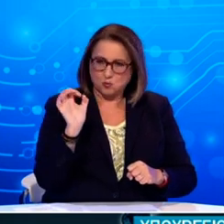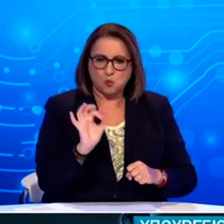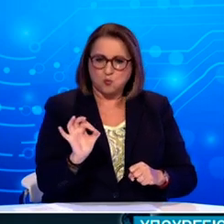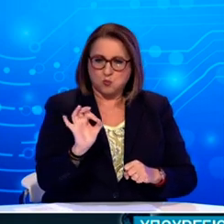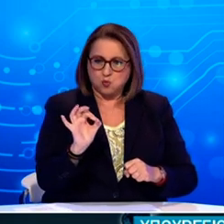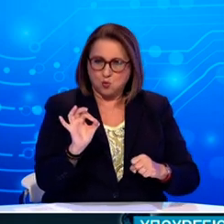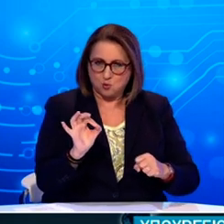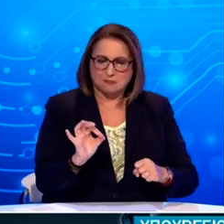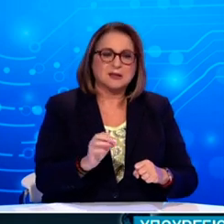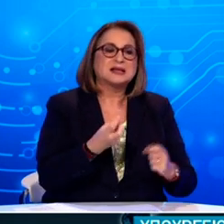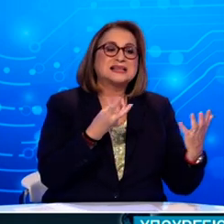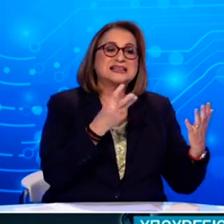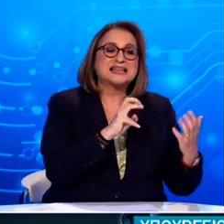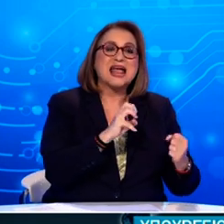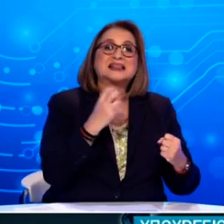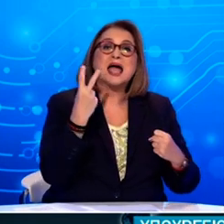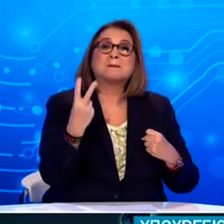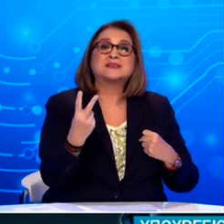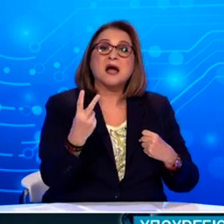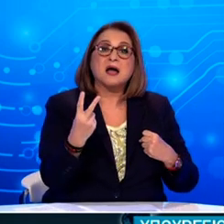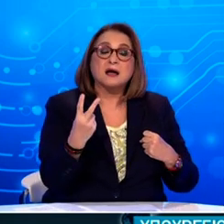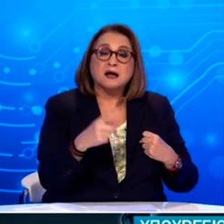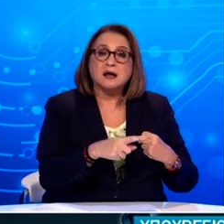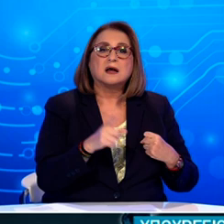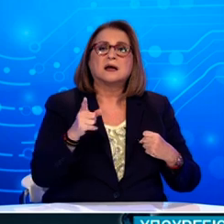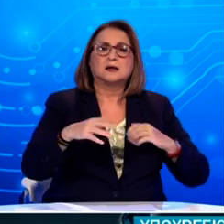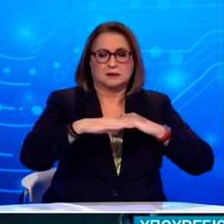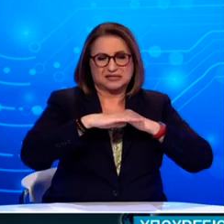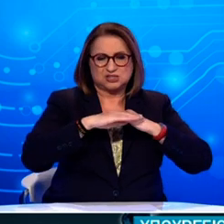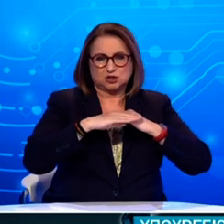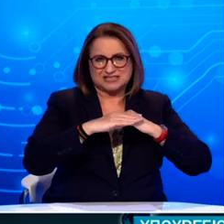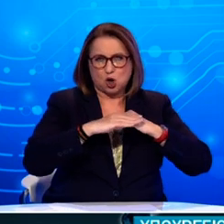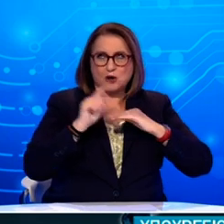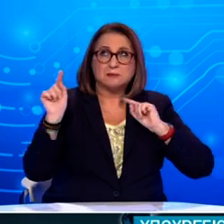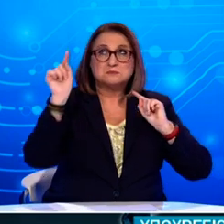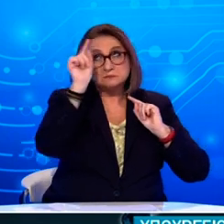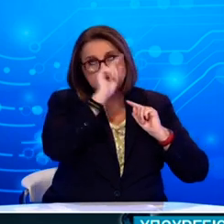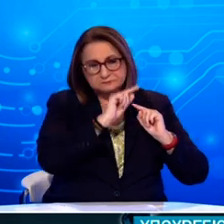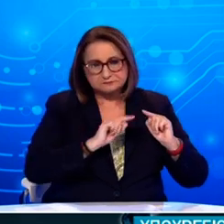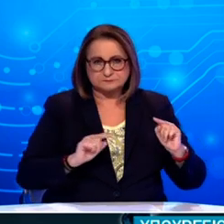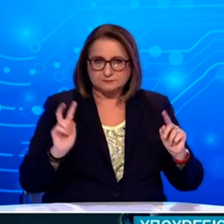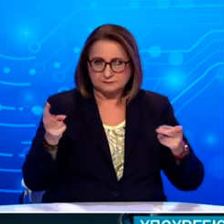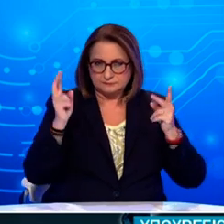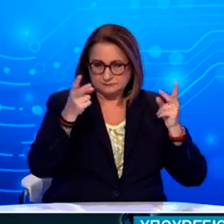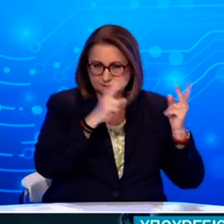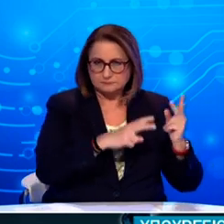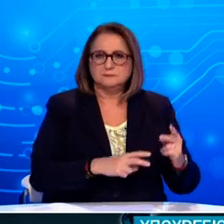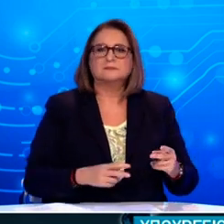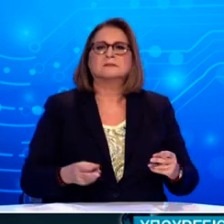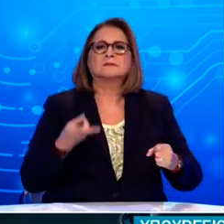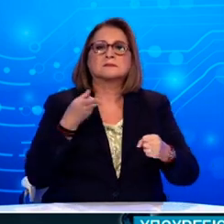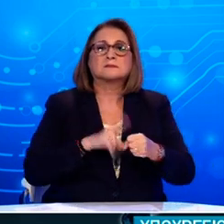Οι 37 εντοπίστηκαν κατόπιν ελέγχουν στις πύλες εισόδου της χώρας. Οι νέοι θάνατοι